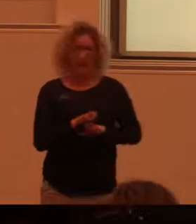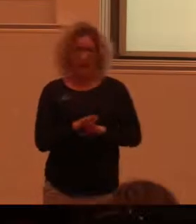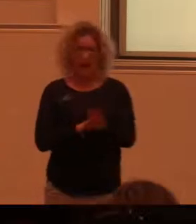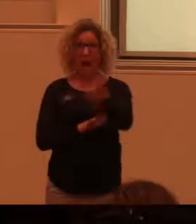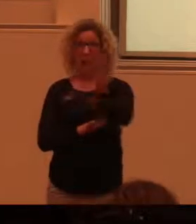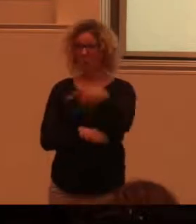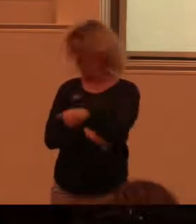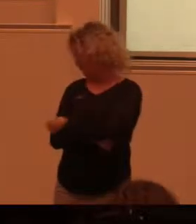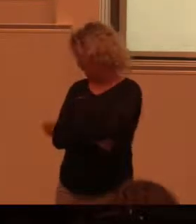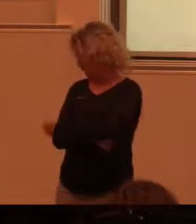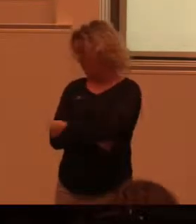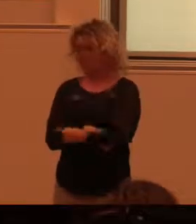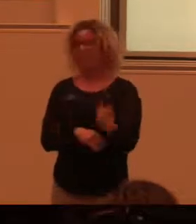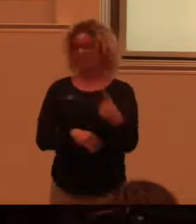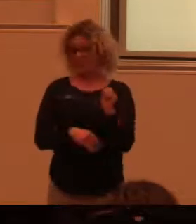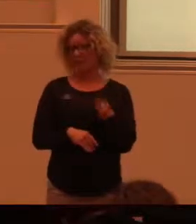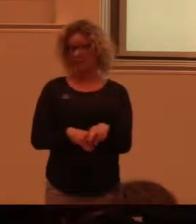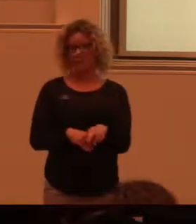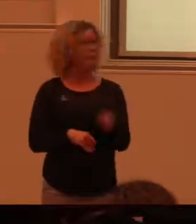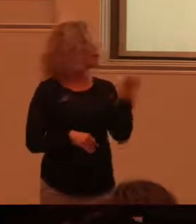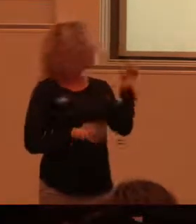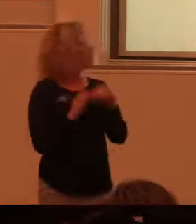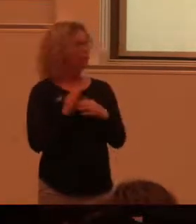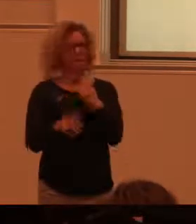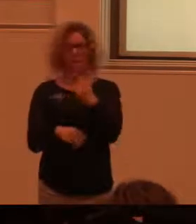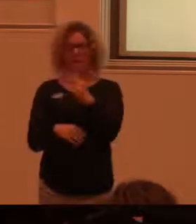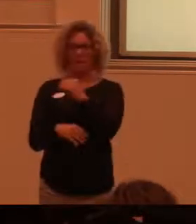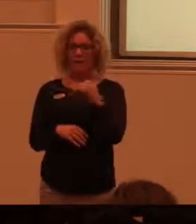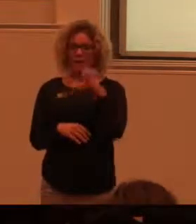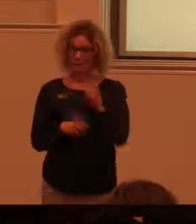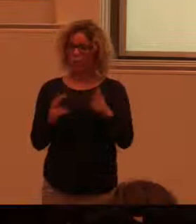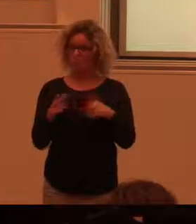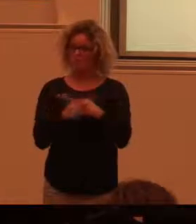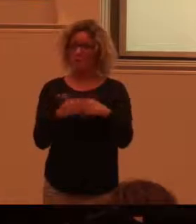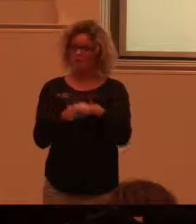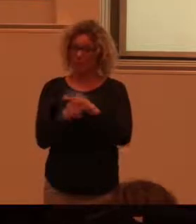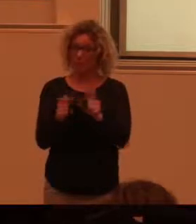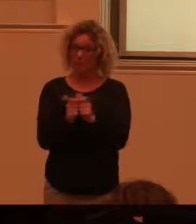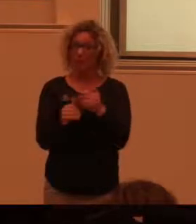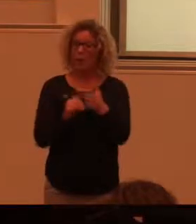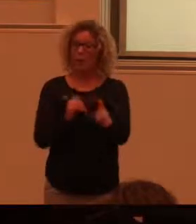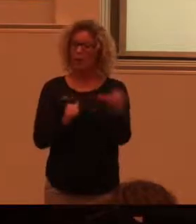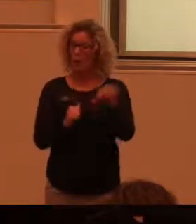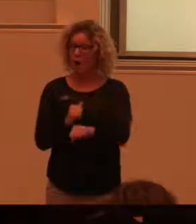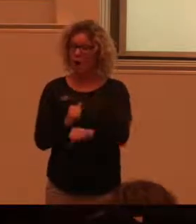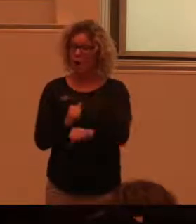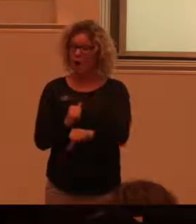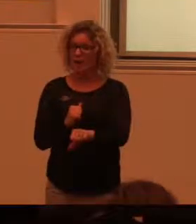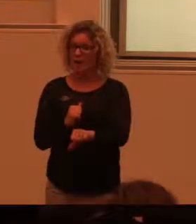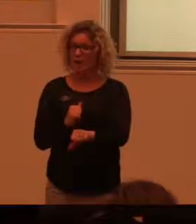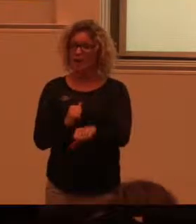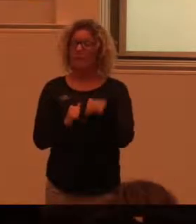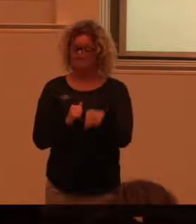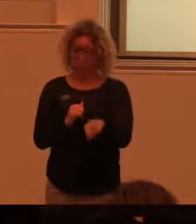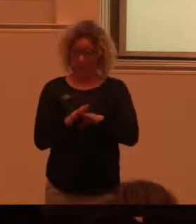Rampe är just ett exempel. här är från Väse. Också en hembygdsförening ute för Karlstad. Där man dels satt